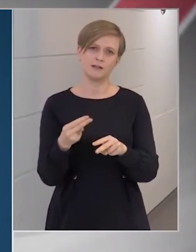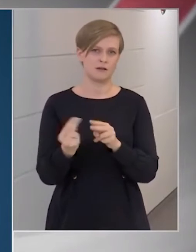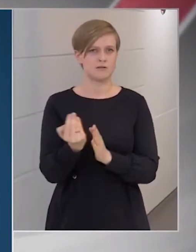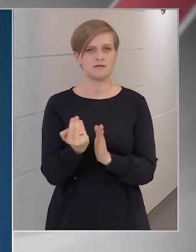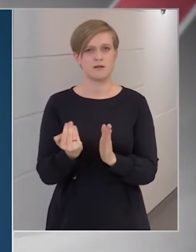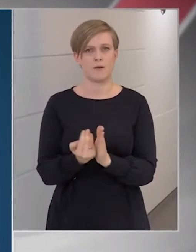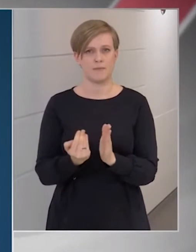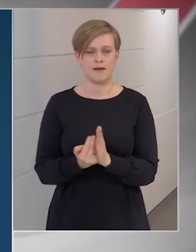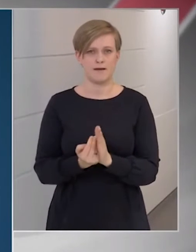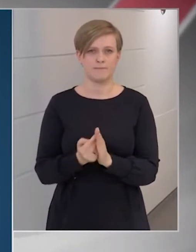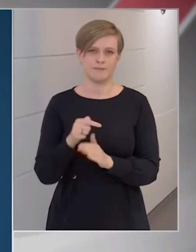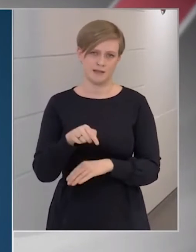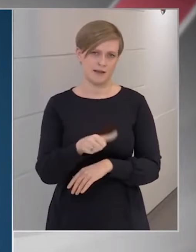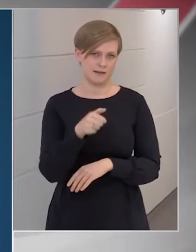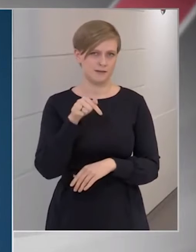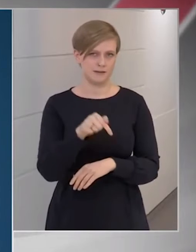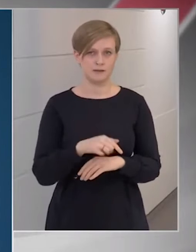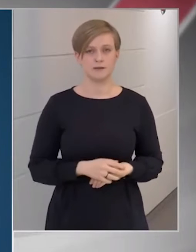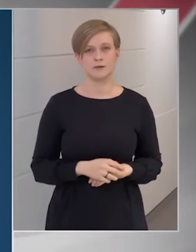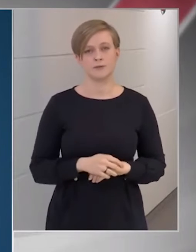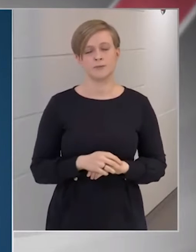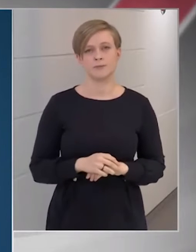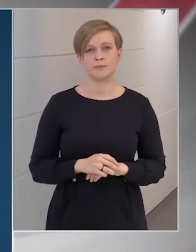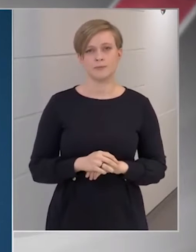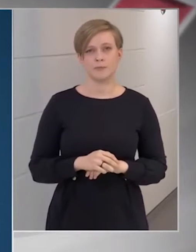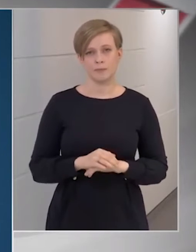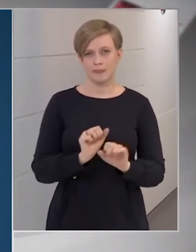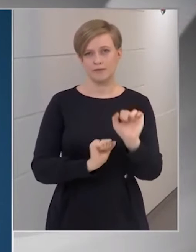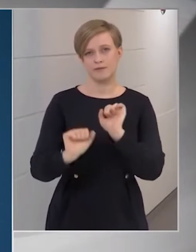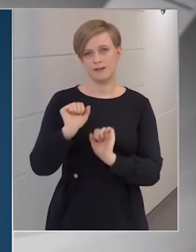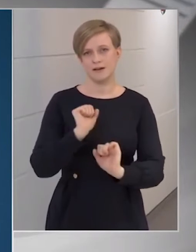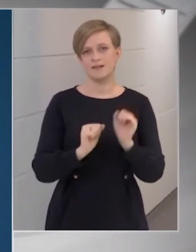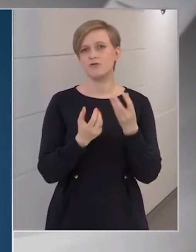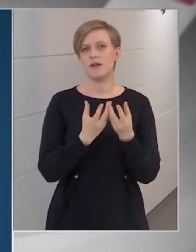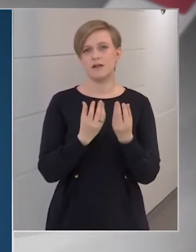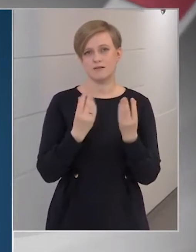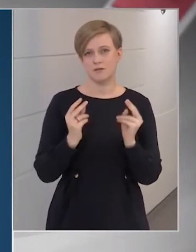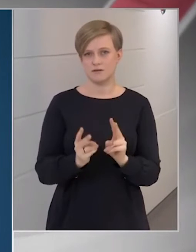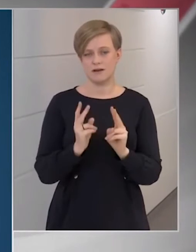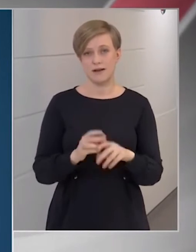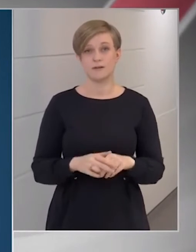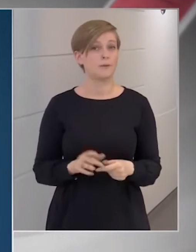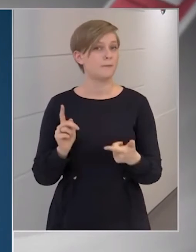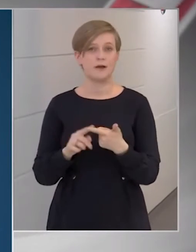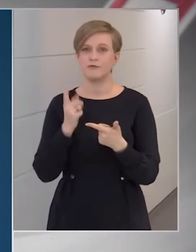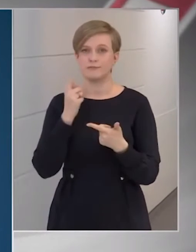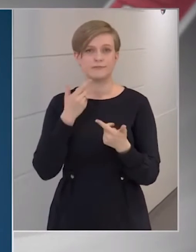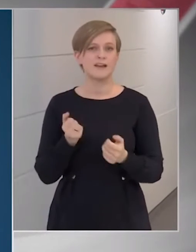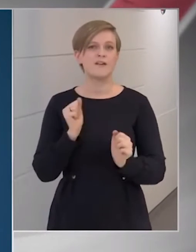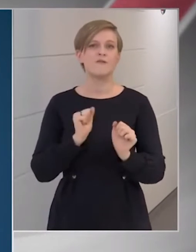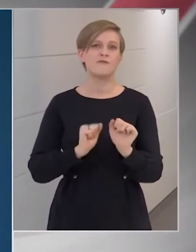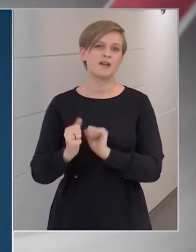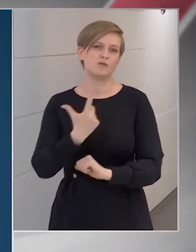szabályokat. Ez az egyik, ami védekezési eszközünk van, a másik pedig a